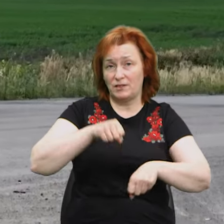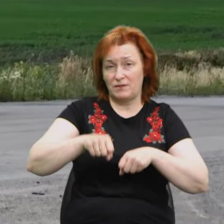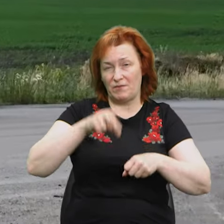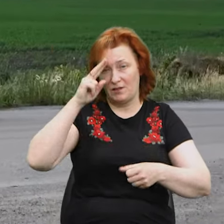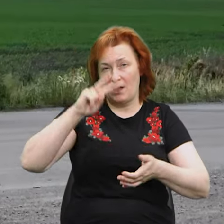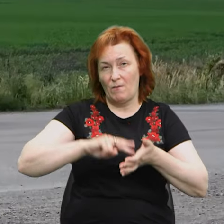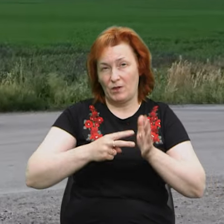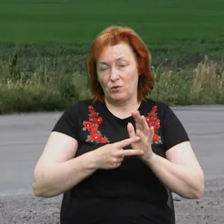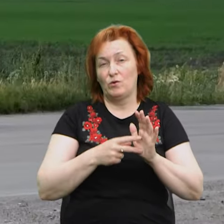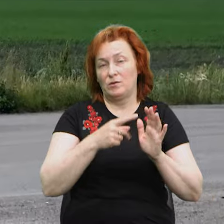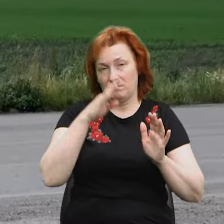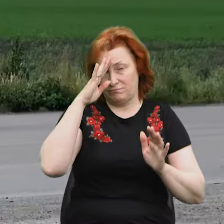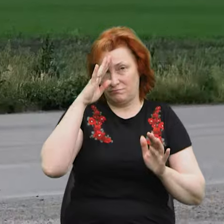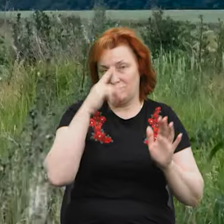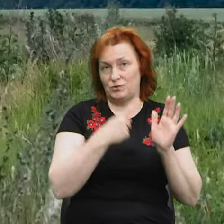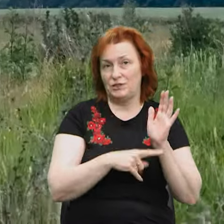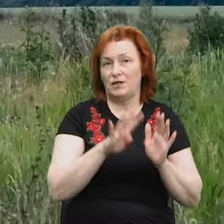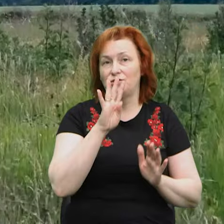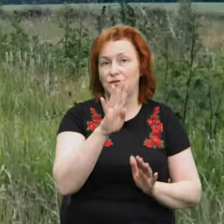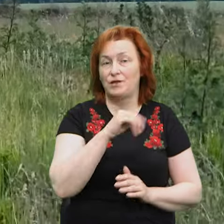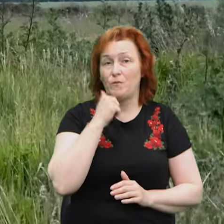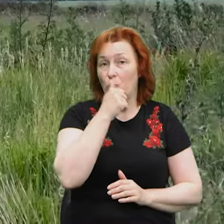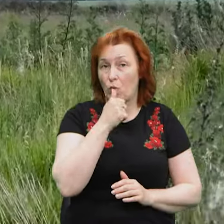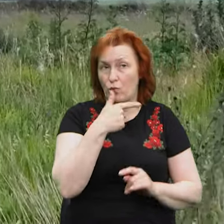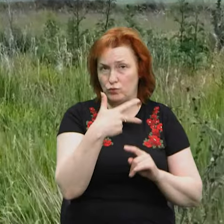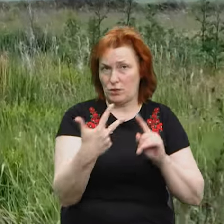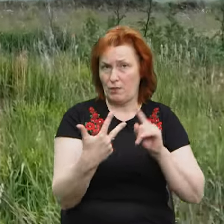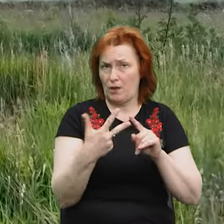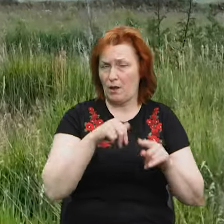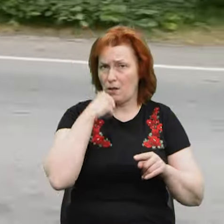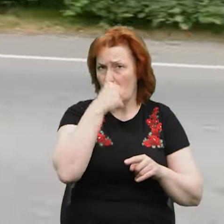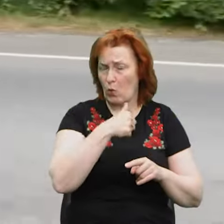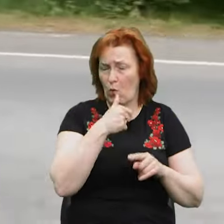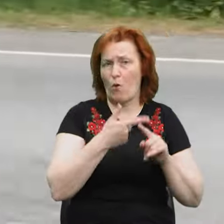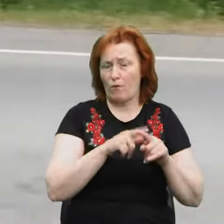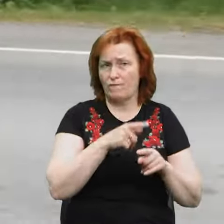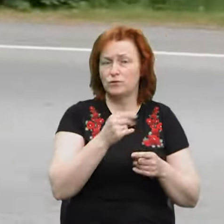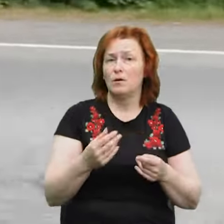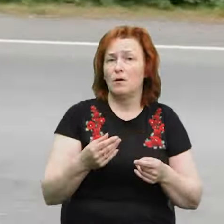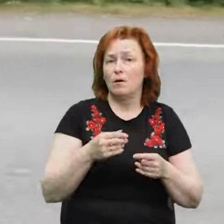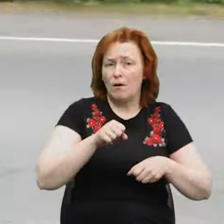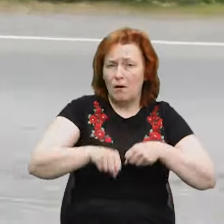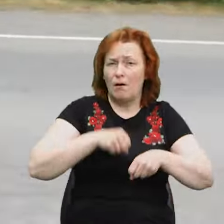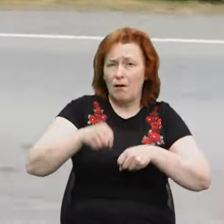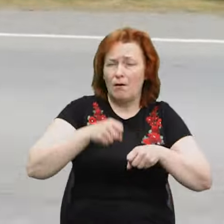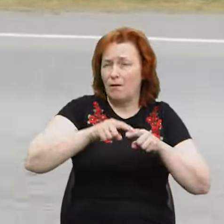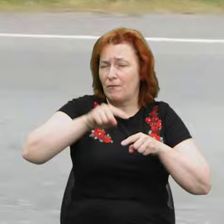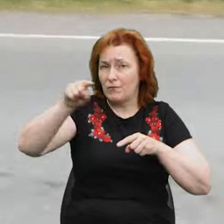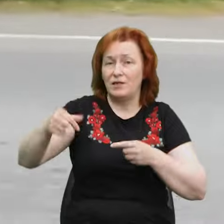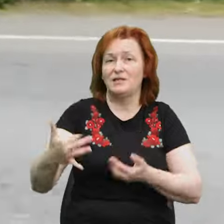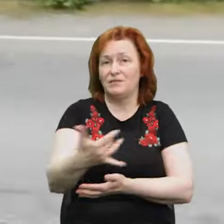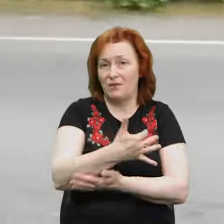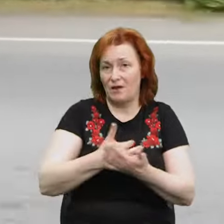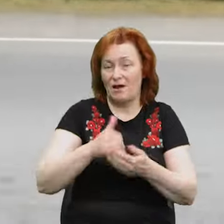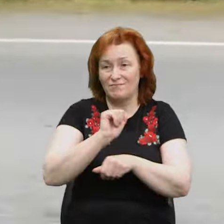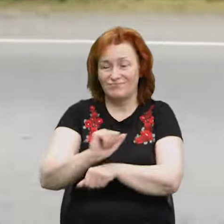64-річний Олександр Каніболоцький. Таким чином він уже третій рік збирає кошти для ЗСУ. На своїй сторінці у Фейсбуці